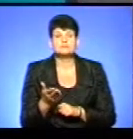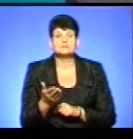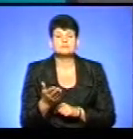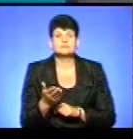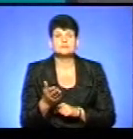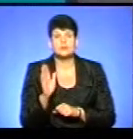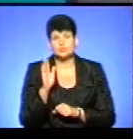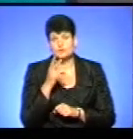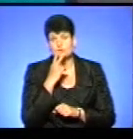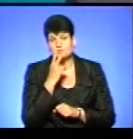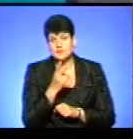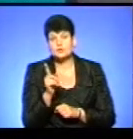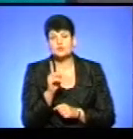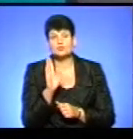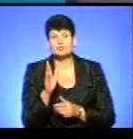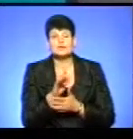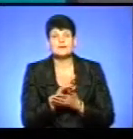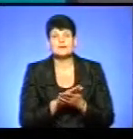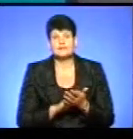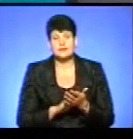Будемо спостерігати, дивитися, що буде далі.